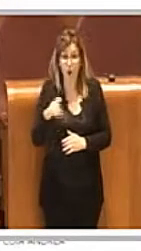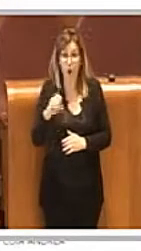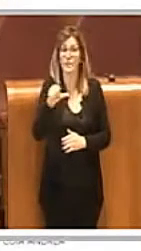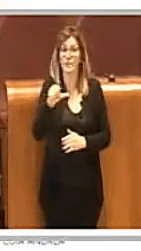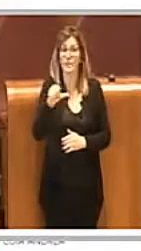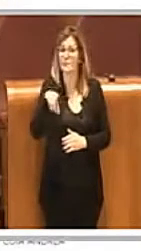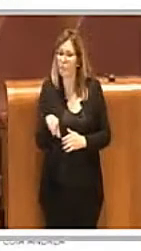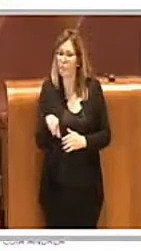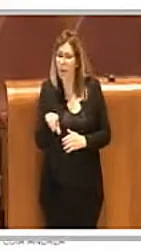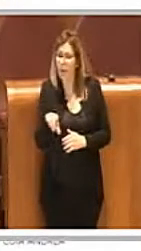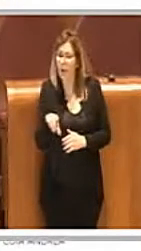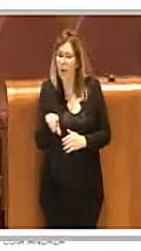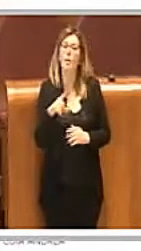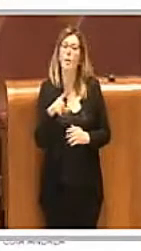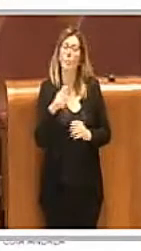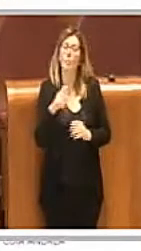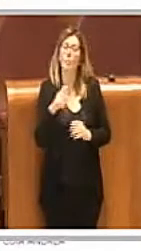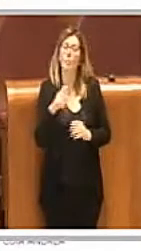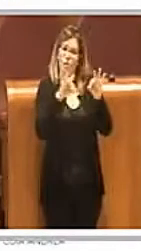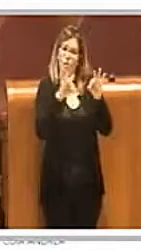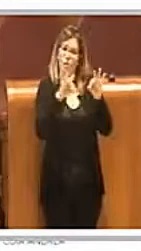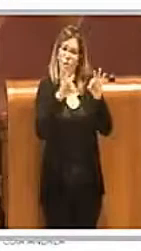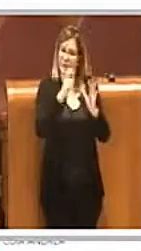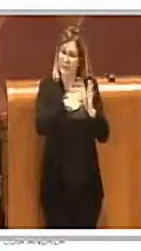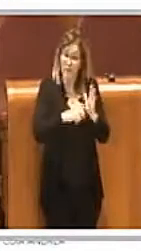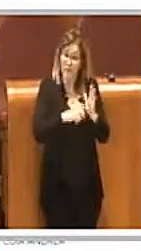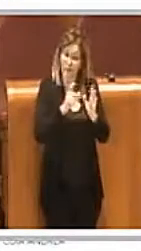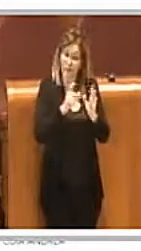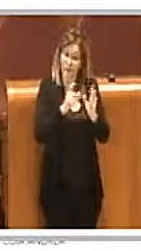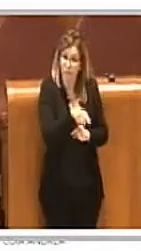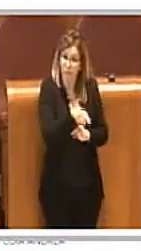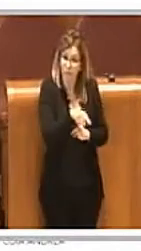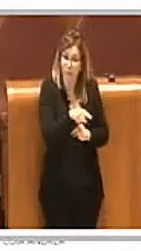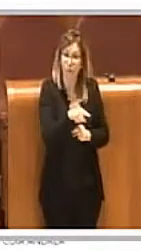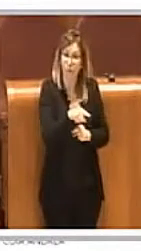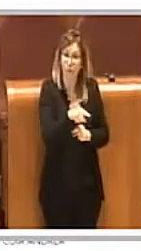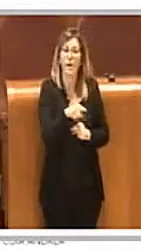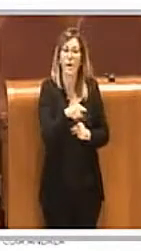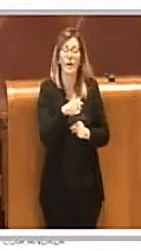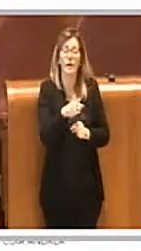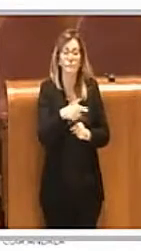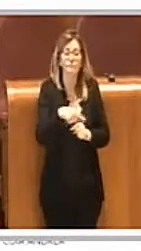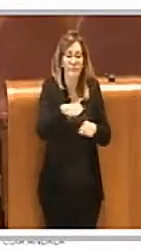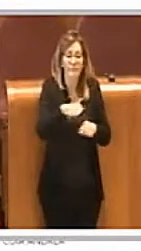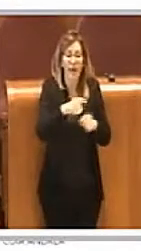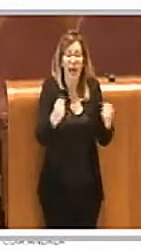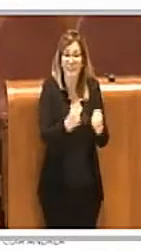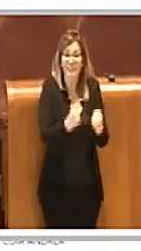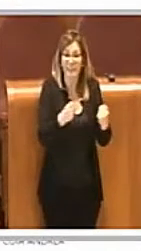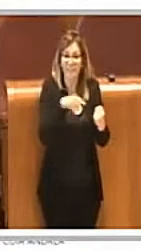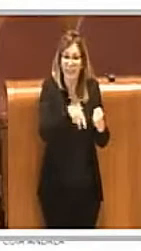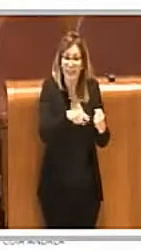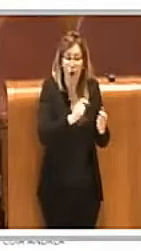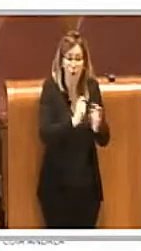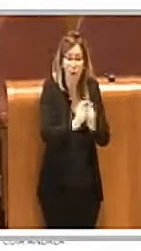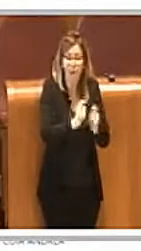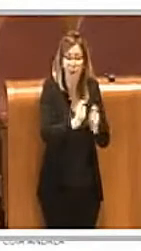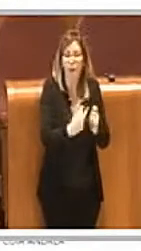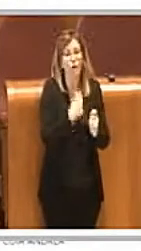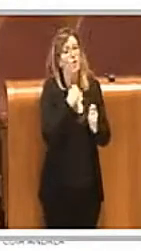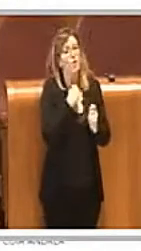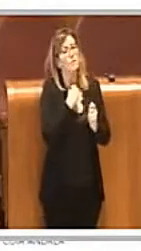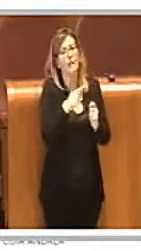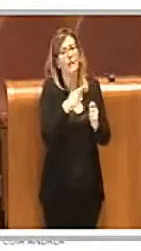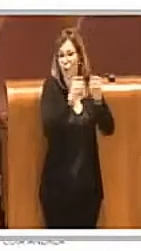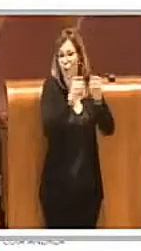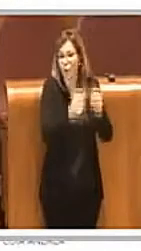attività, queste attività commerciali che erano costrette a essere chiusi per motivi superiori,